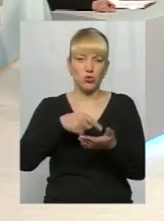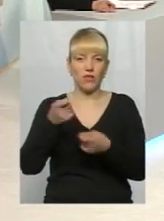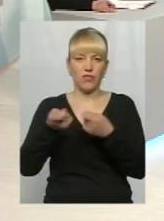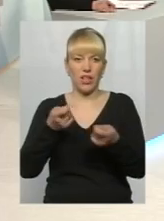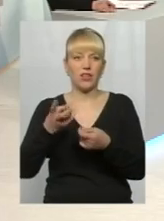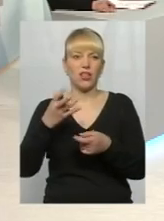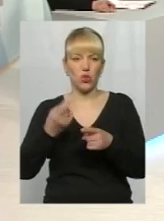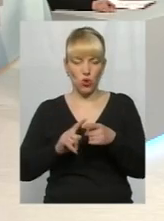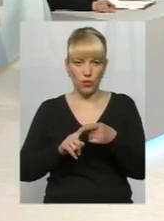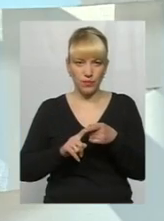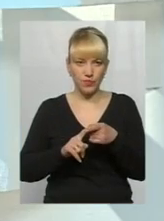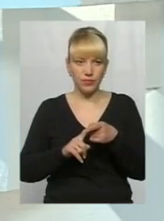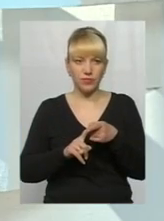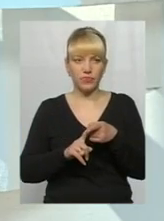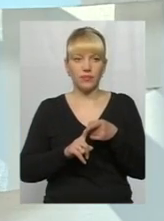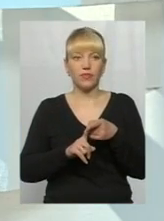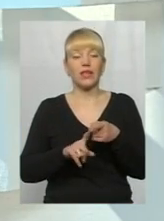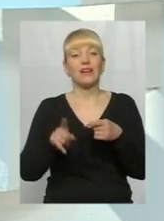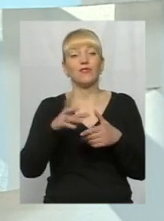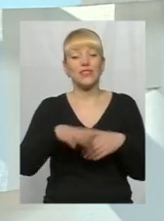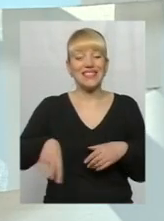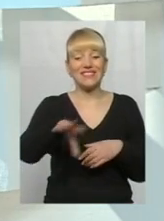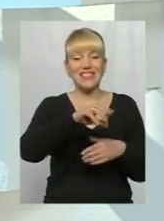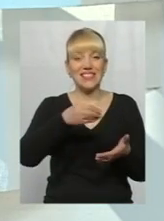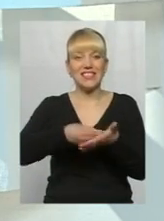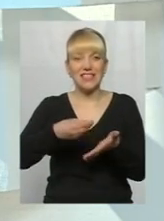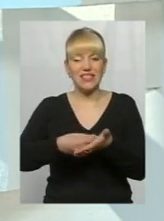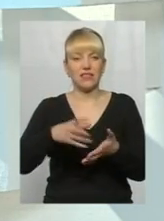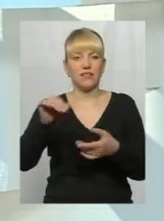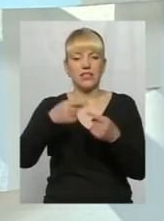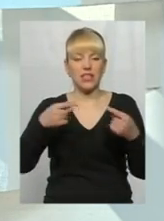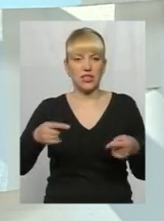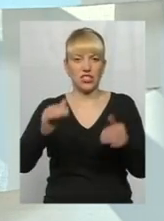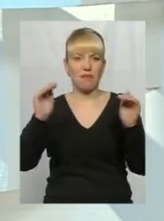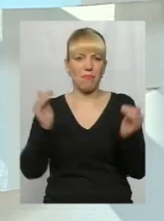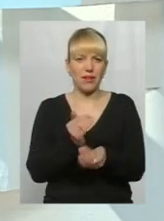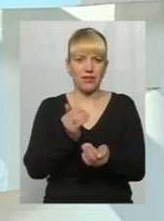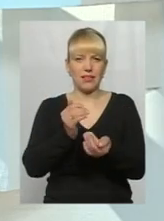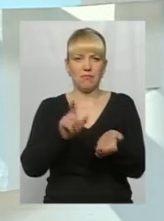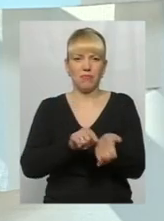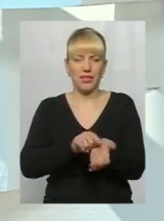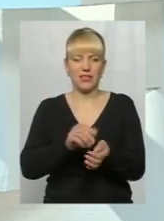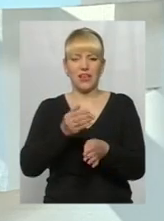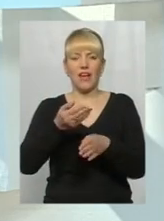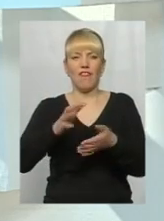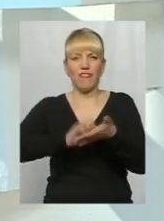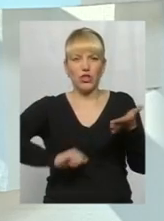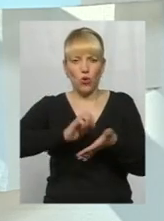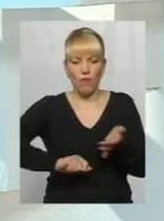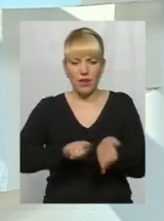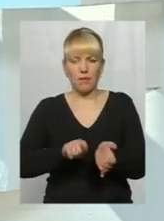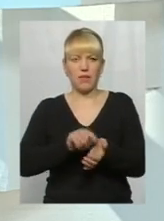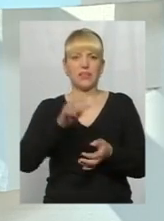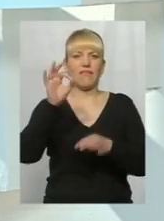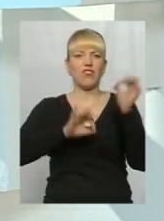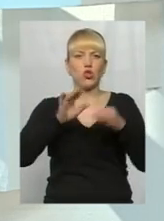йдуть до населення, звичайно. Оці всі ціни, оці всі речі, низькі пенсії, в той же час відрахування від пенсії, відсоток на